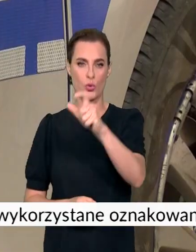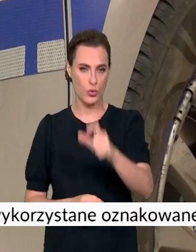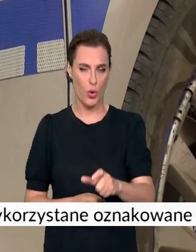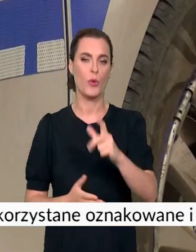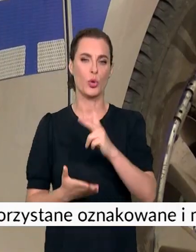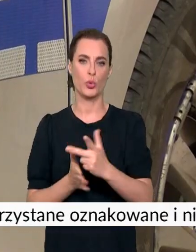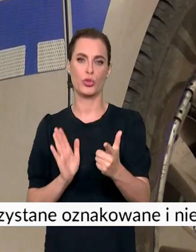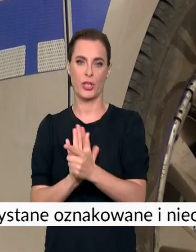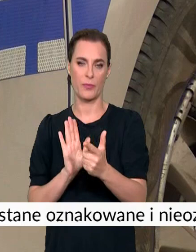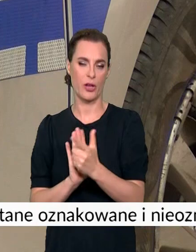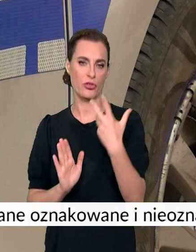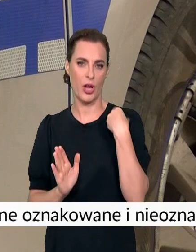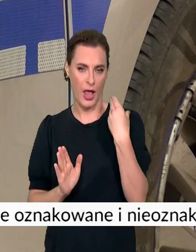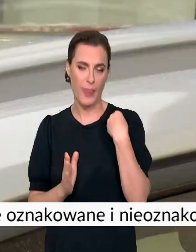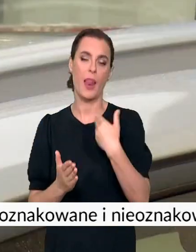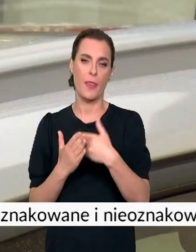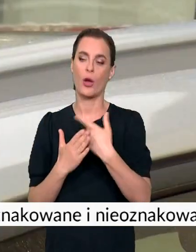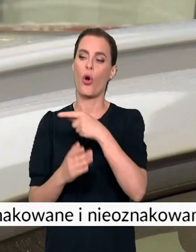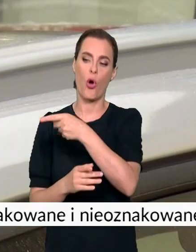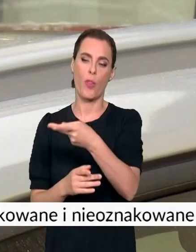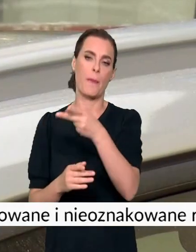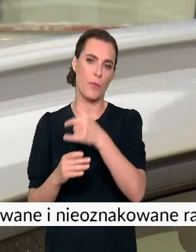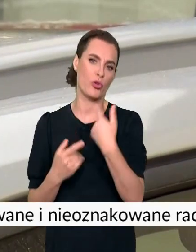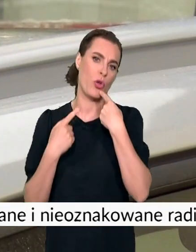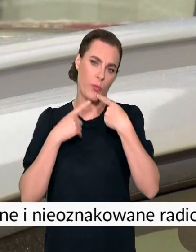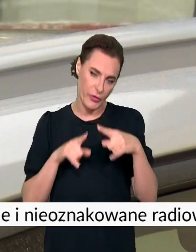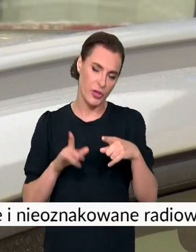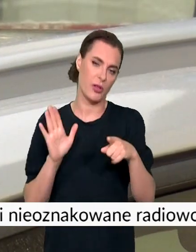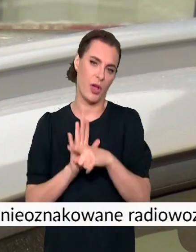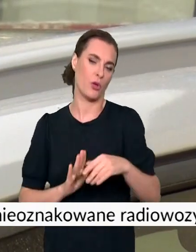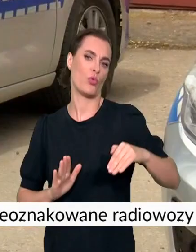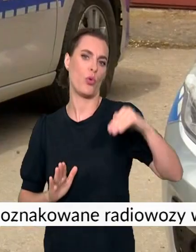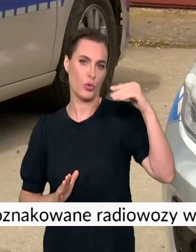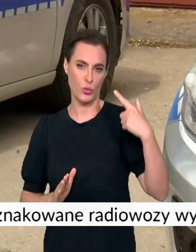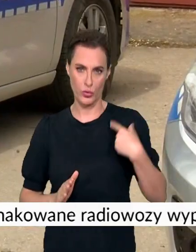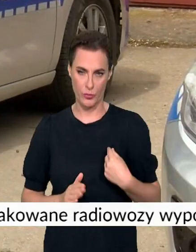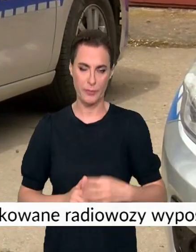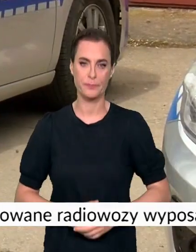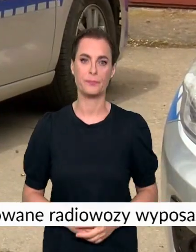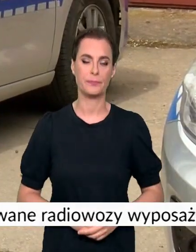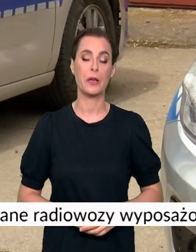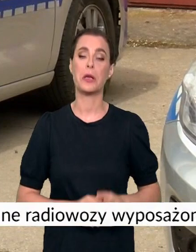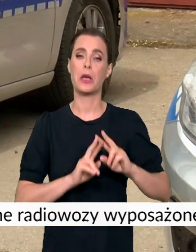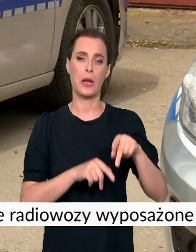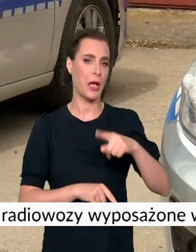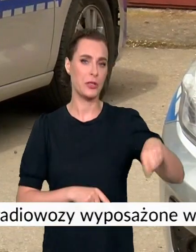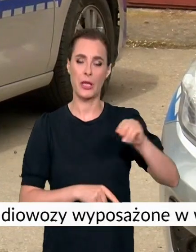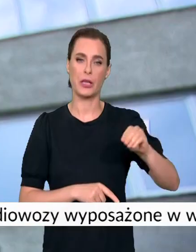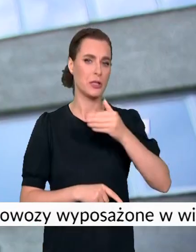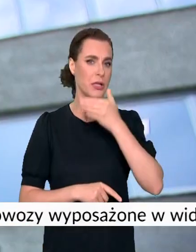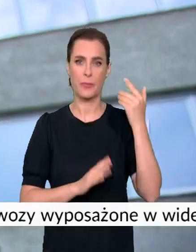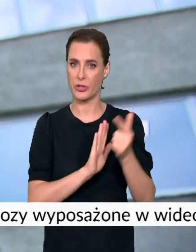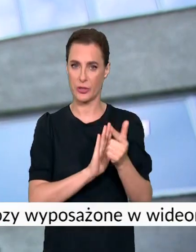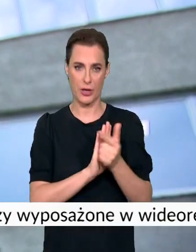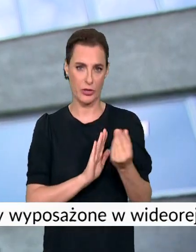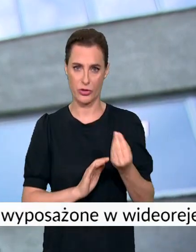to osoby, które ukończyły 17 rok życia i mogą odpowiadać jak osoby dorosłe za swoje zachowanie. Pozostałe osoby nie mają ukończonych 17